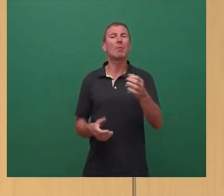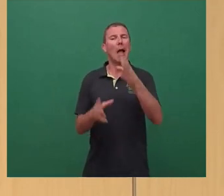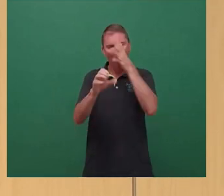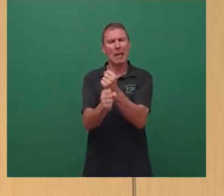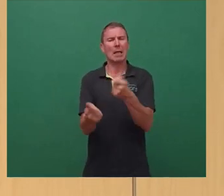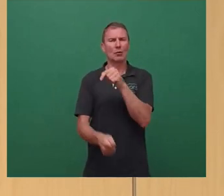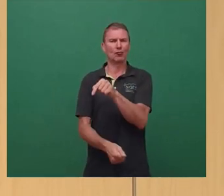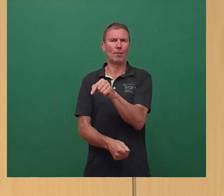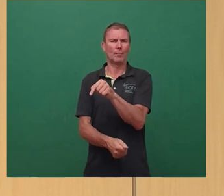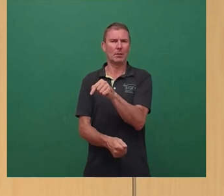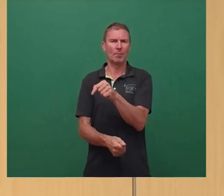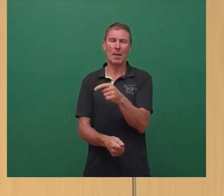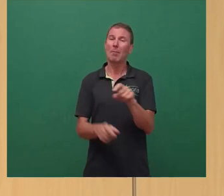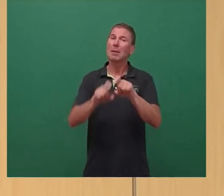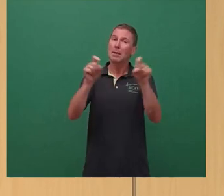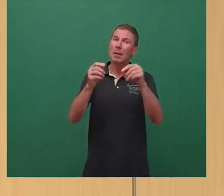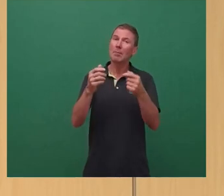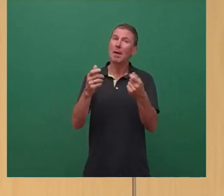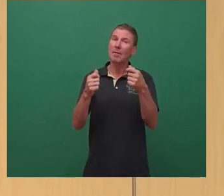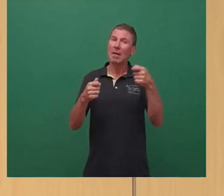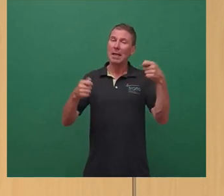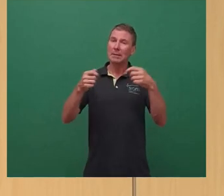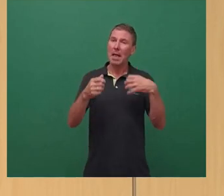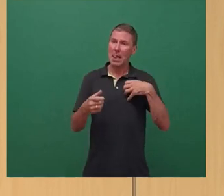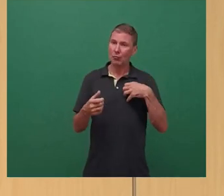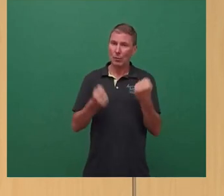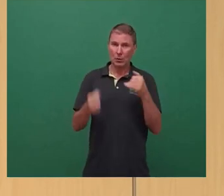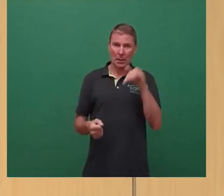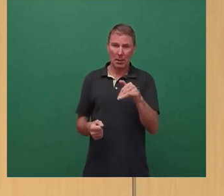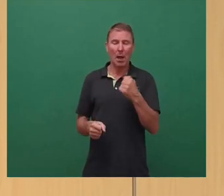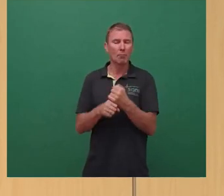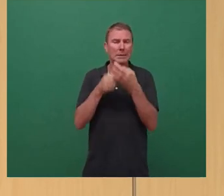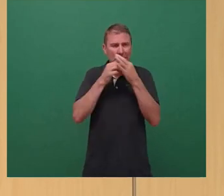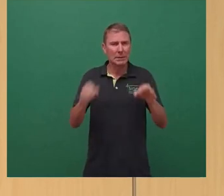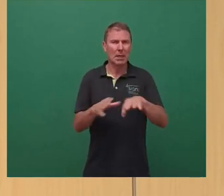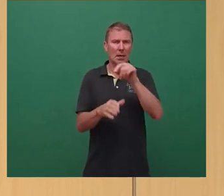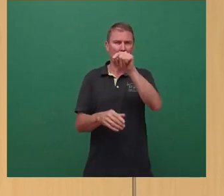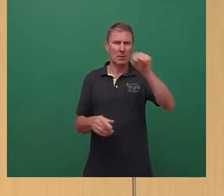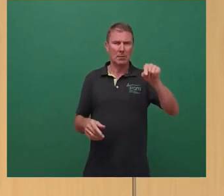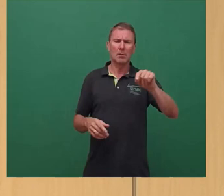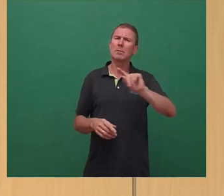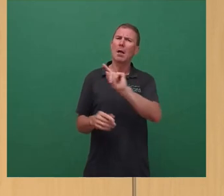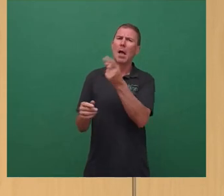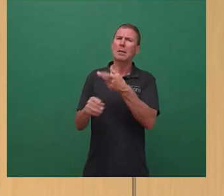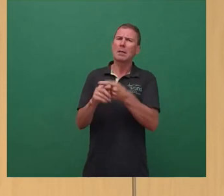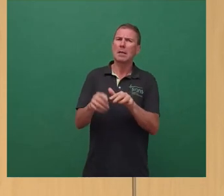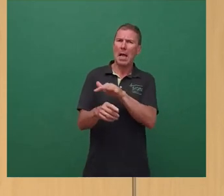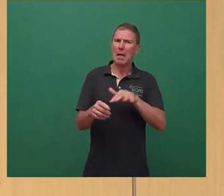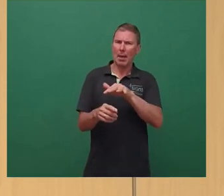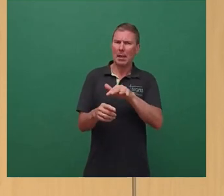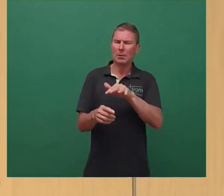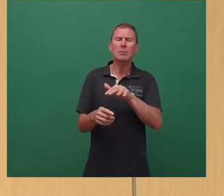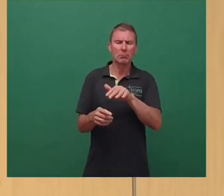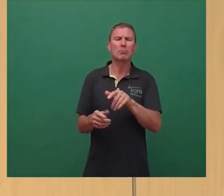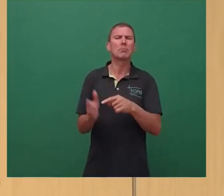finanziell zu der schwierigen Situation geführt haben, müssen gründlich untersucht und benannt werden. Und gegebenenfalls sind an den einzelnen Teilbereichen auch Konsequenzen zu ziehen.